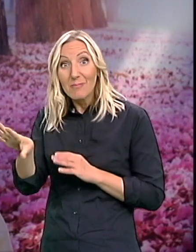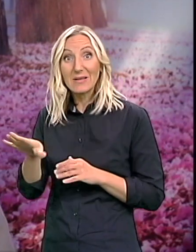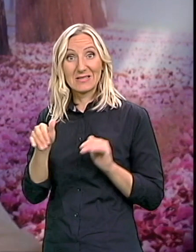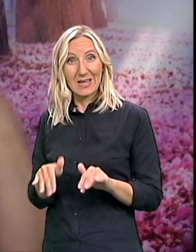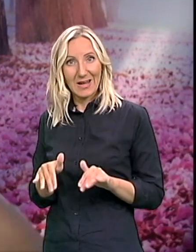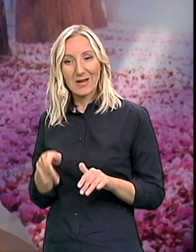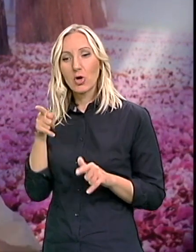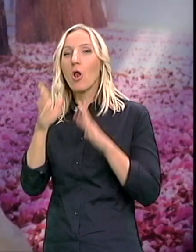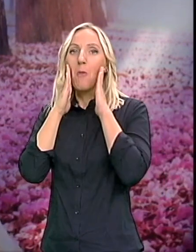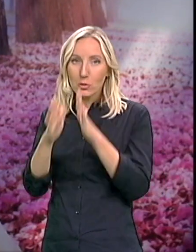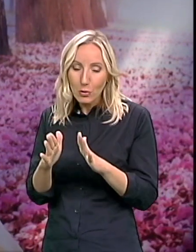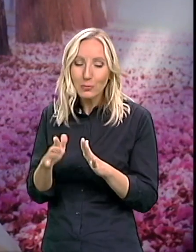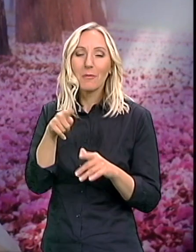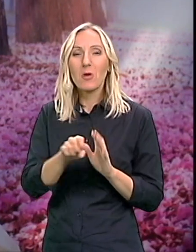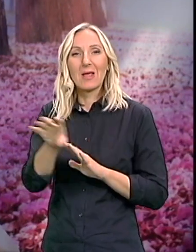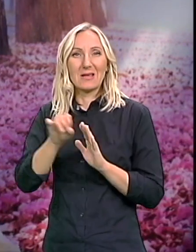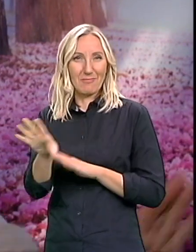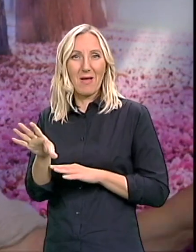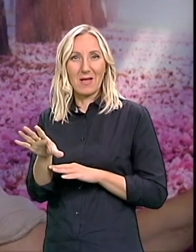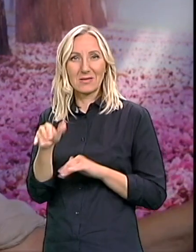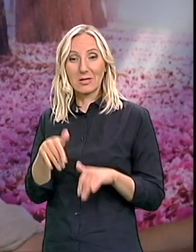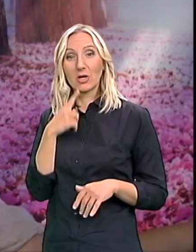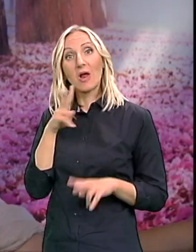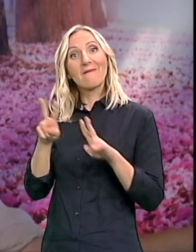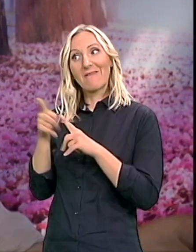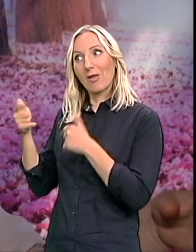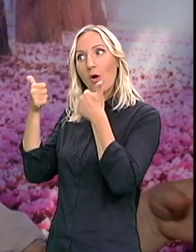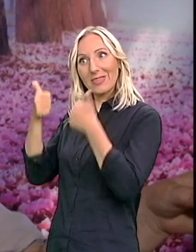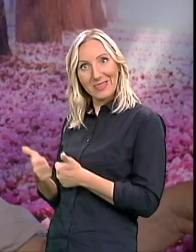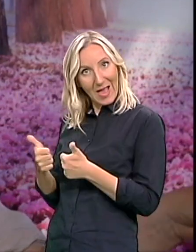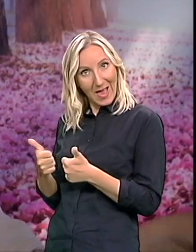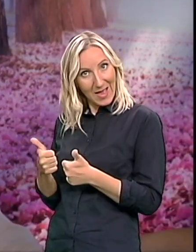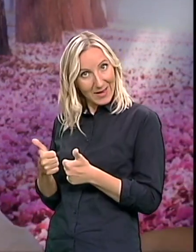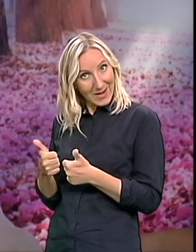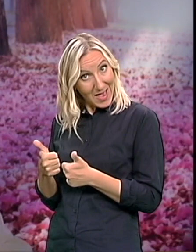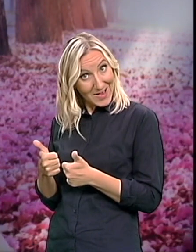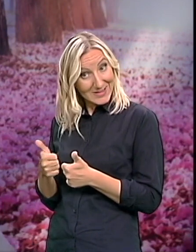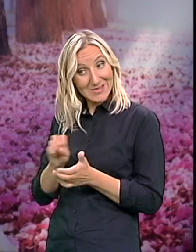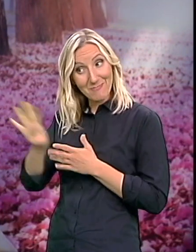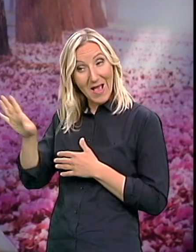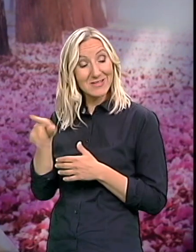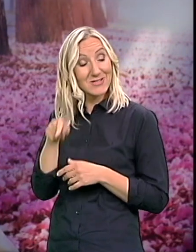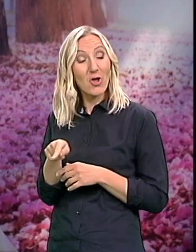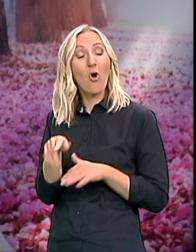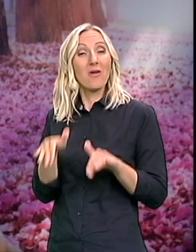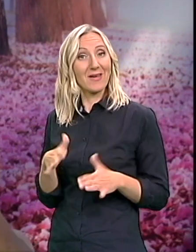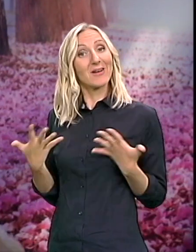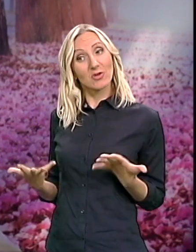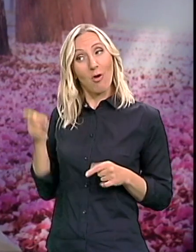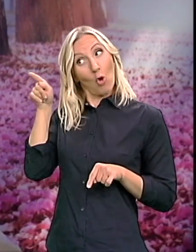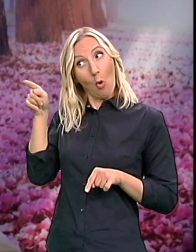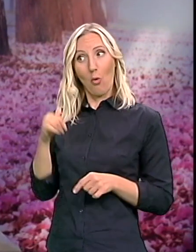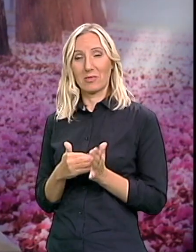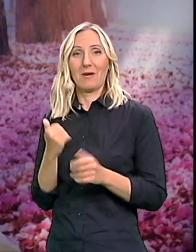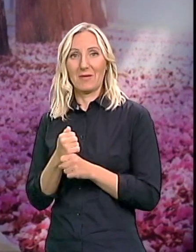poslušaj Izbaci igračke Onda ono več Velja je danas Izbacio igračke Tako da kupio Znači To je